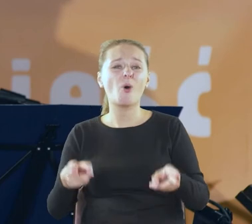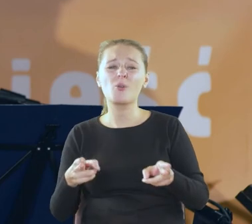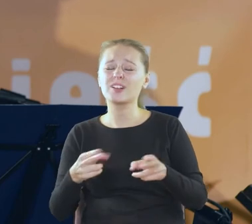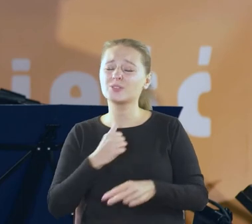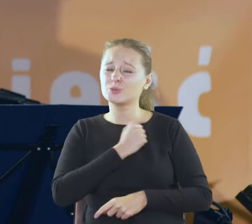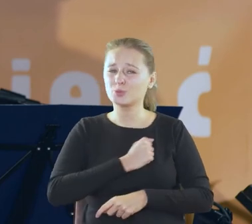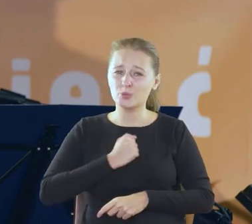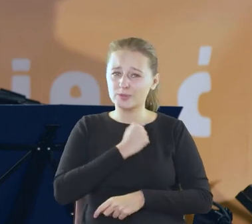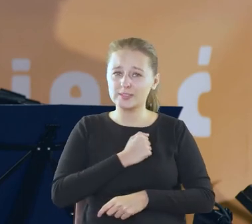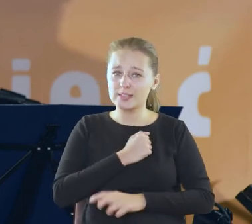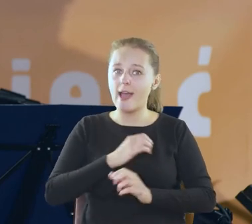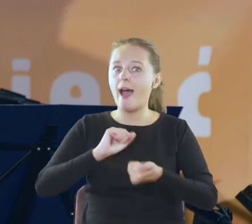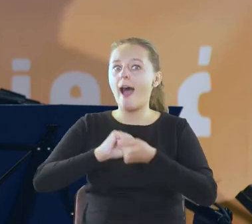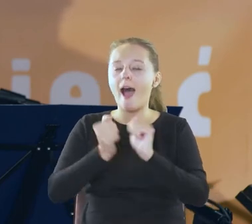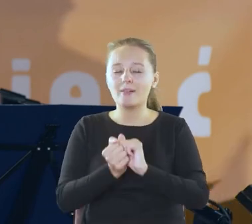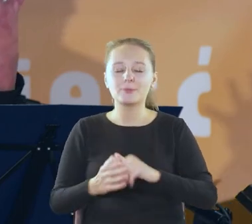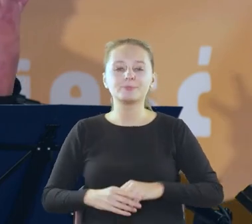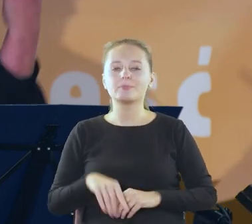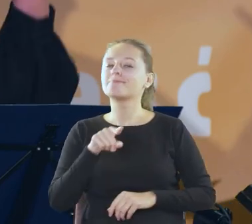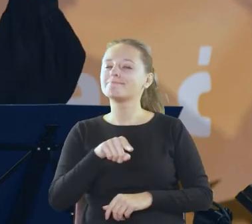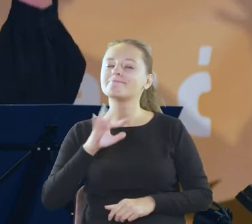i to jest chyba najpiękniejsze